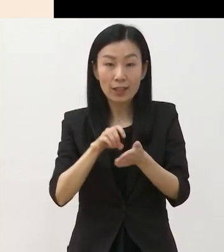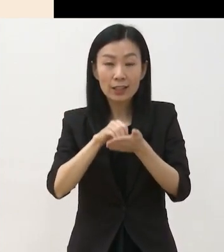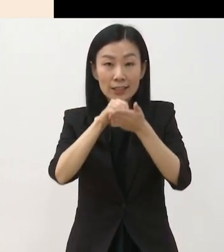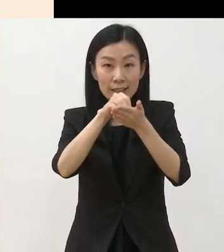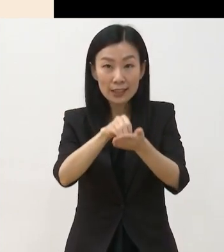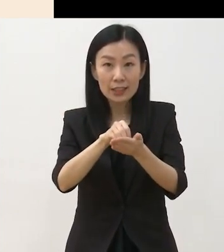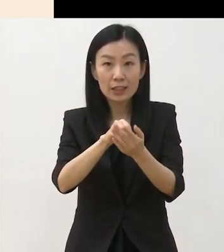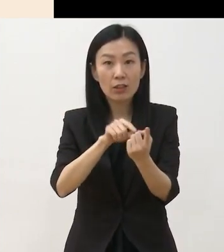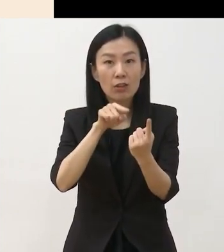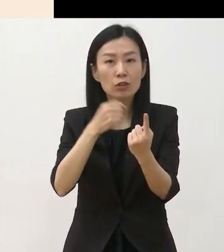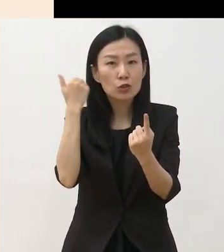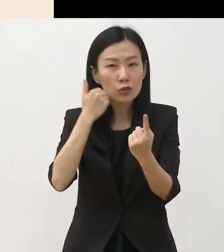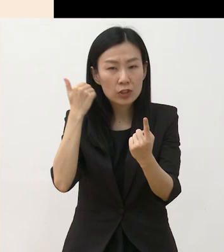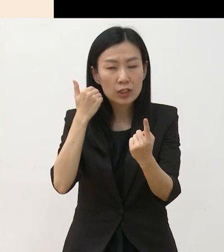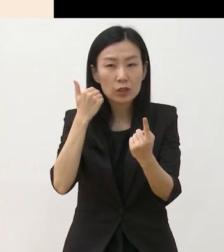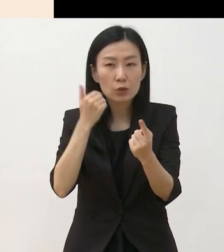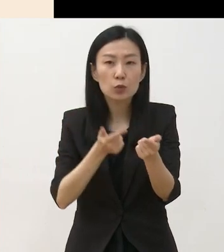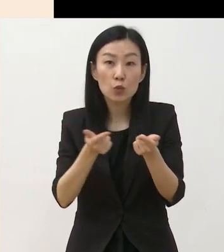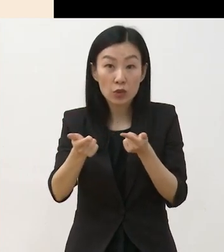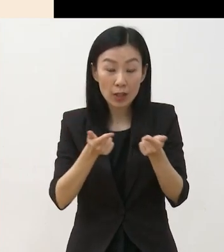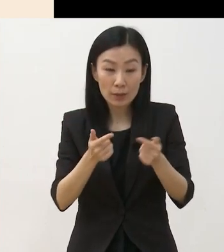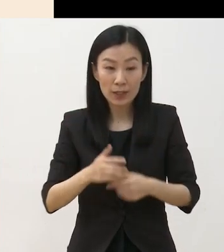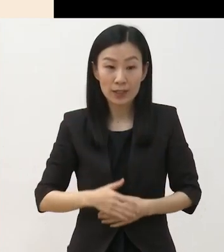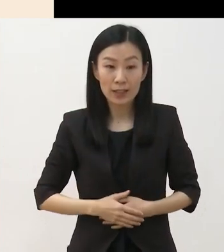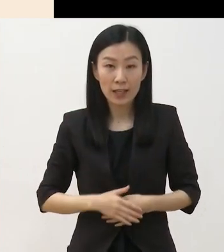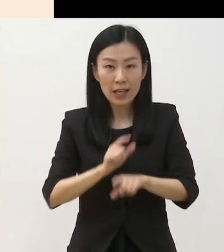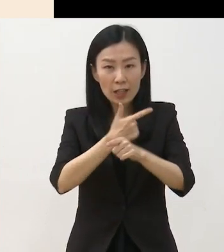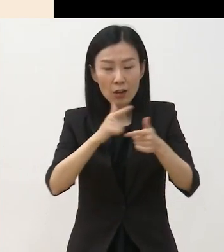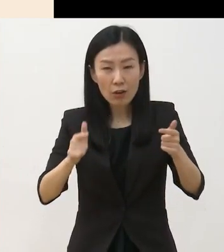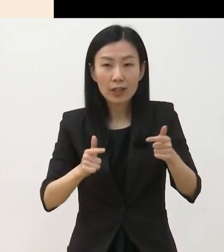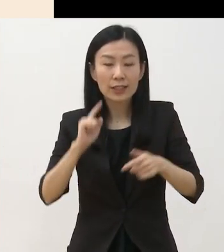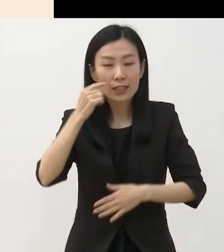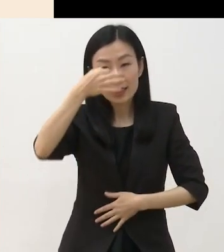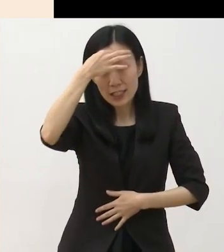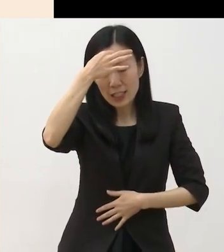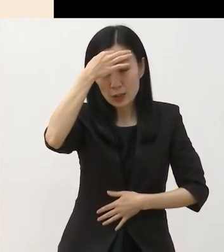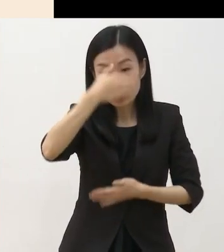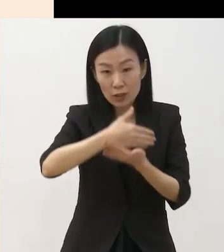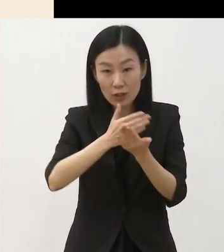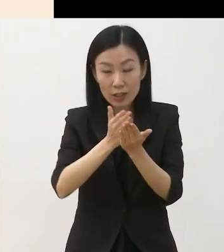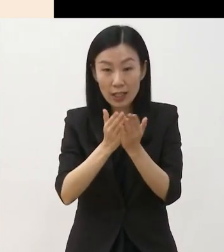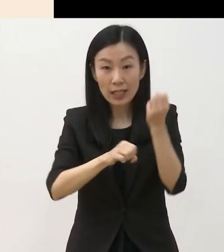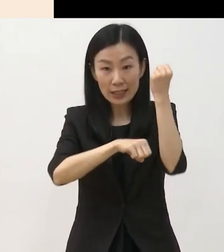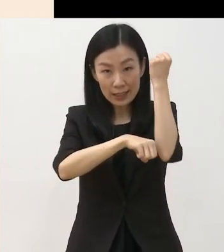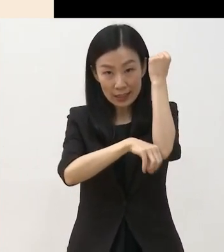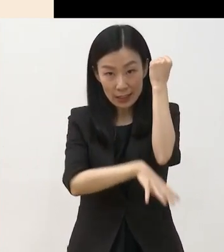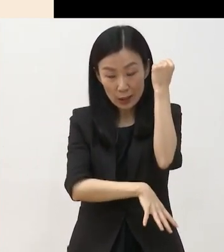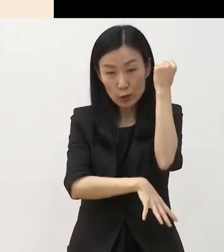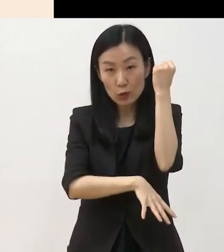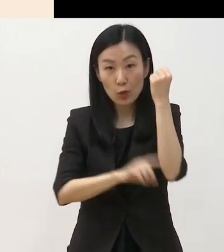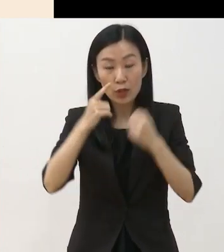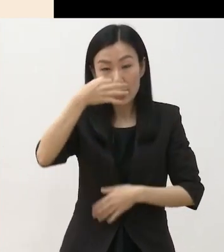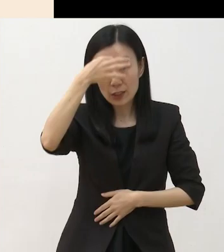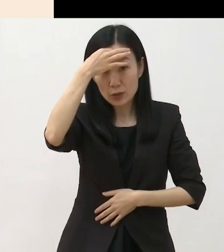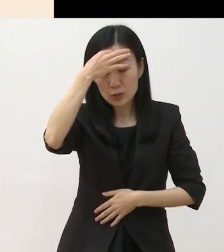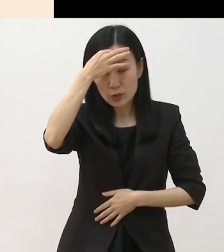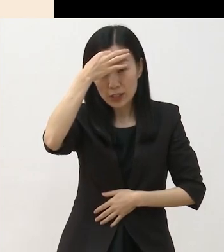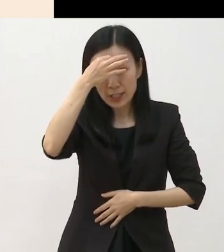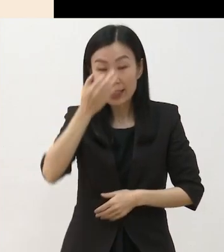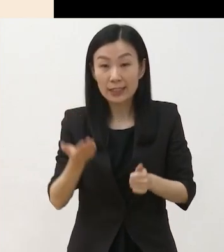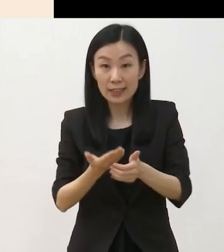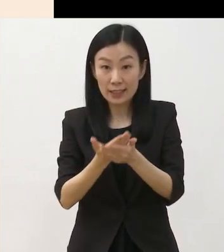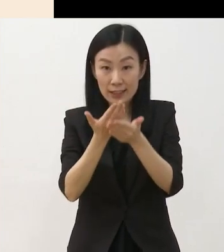일부 조정합니다 다원예술 분야 지원 사업인 기초예술 다양성 증진 지원 사업을